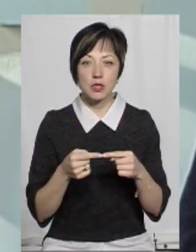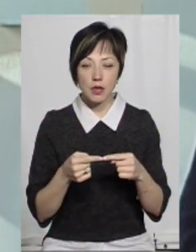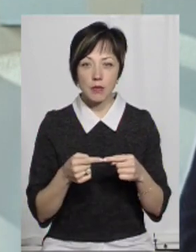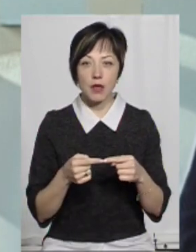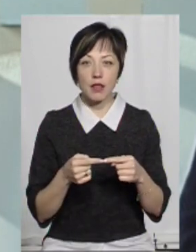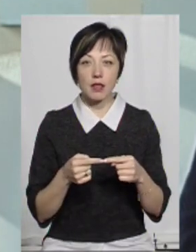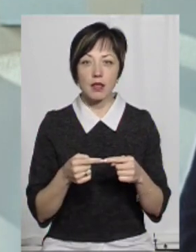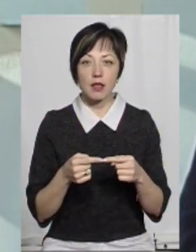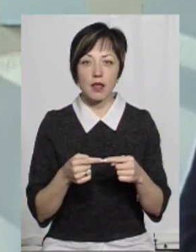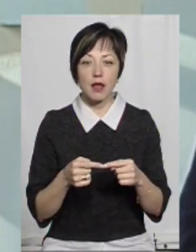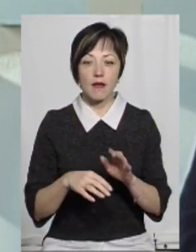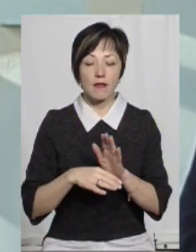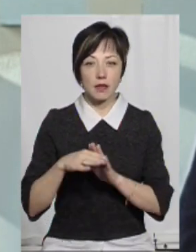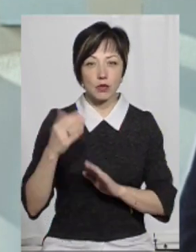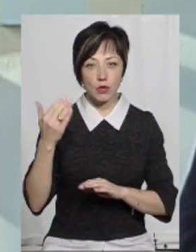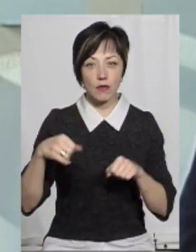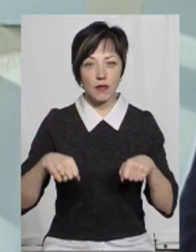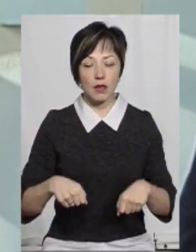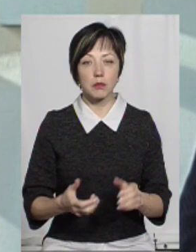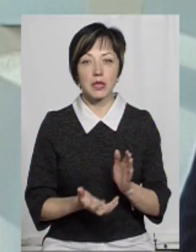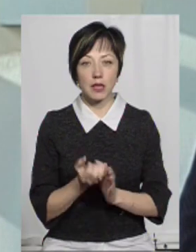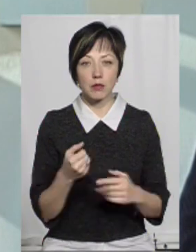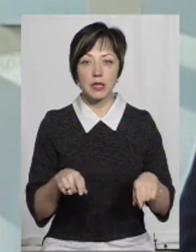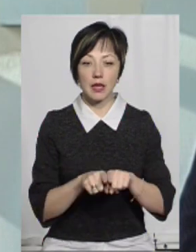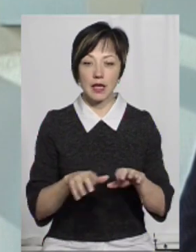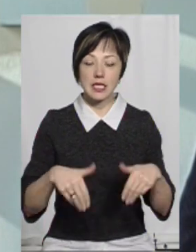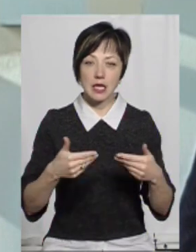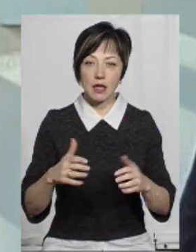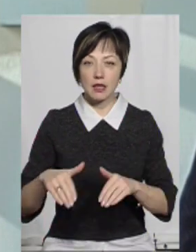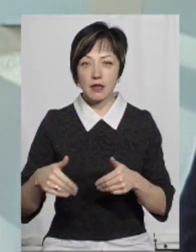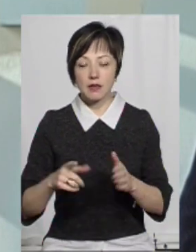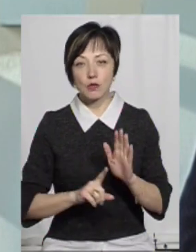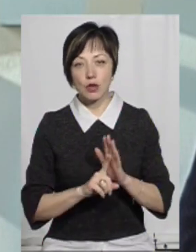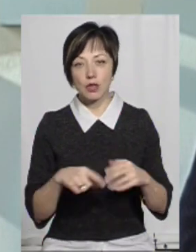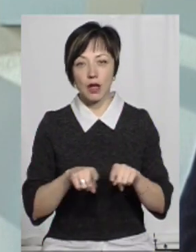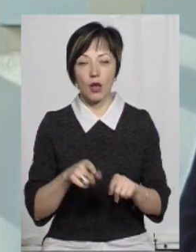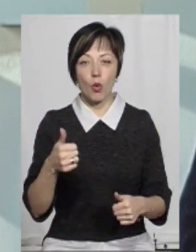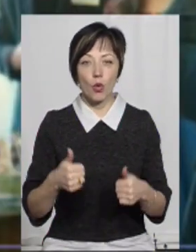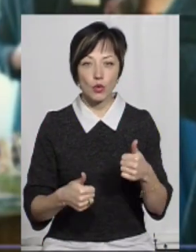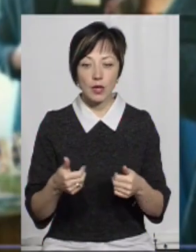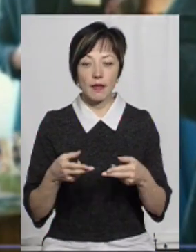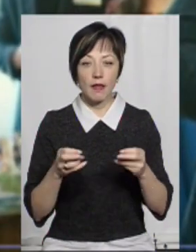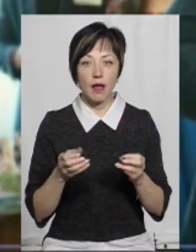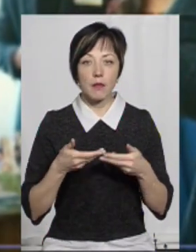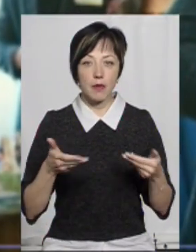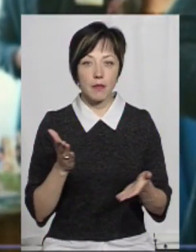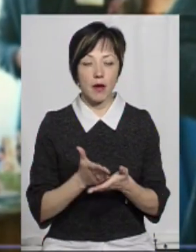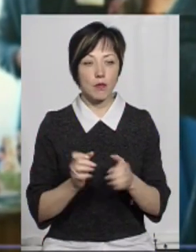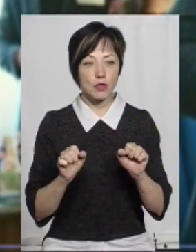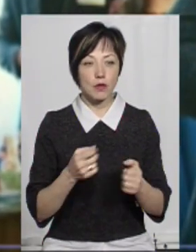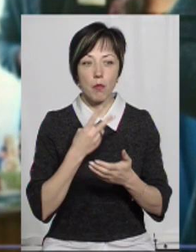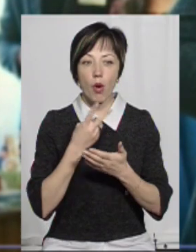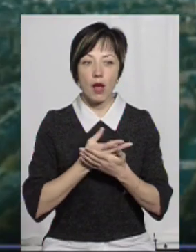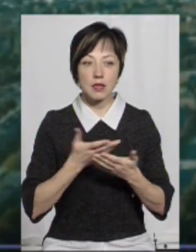на високих гілках влади підтримують такі ініціативи, започатковують такі конкурси, де ми маємо можливість